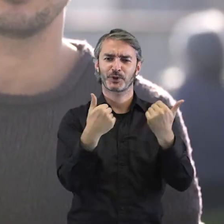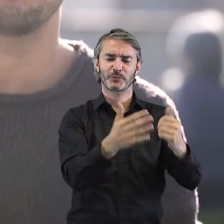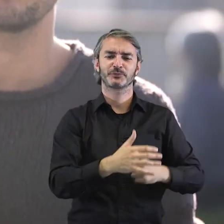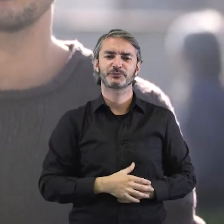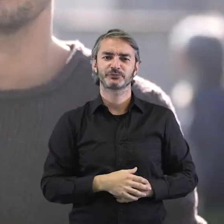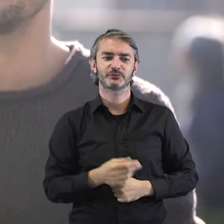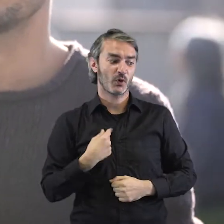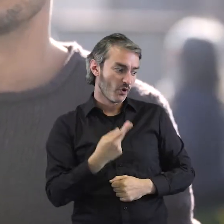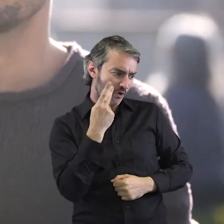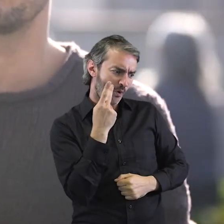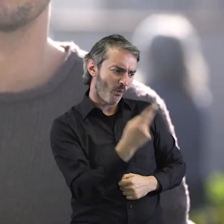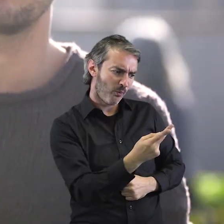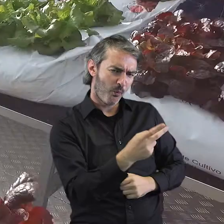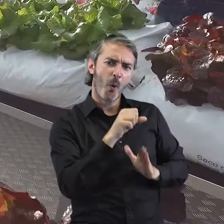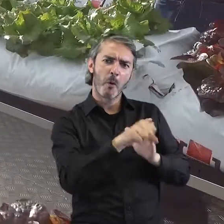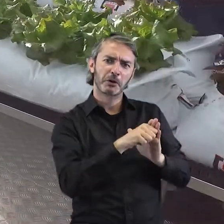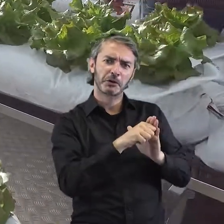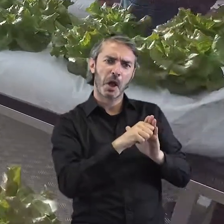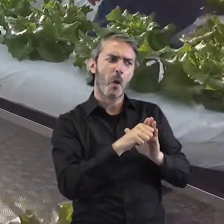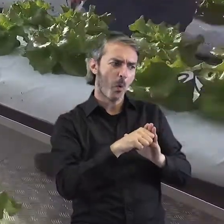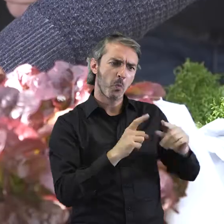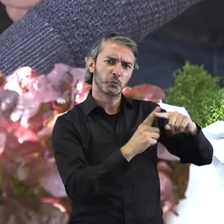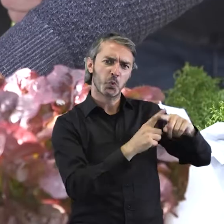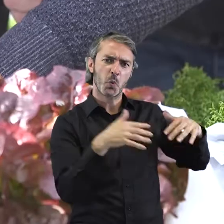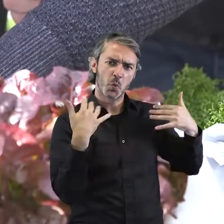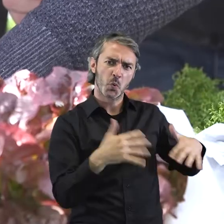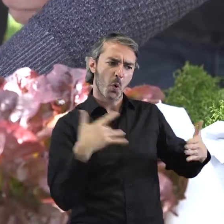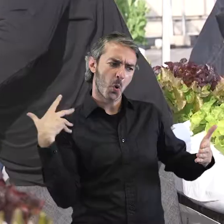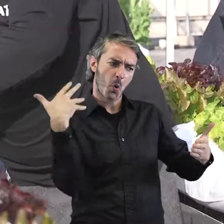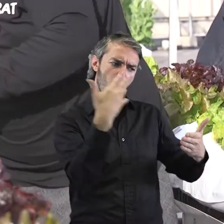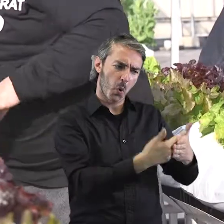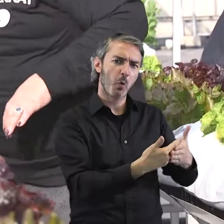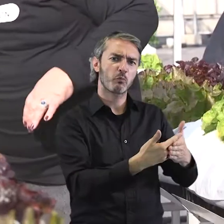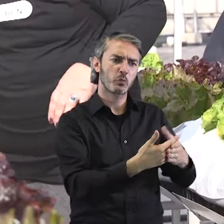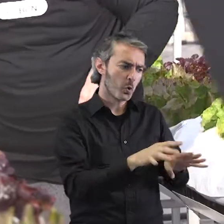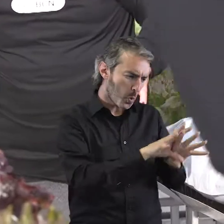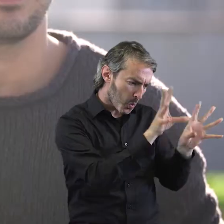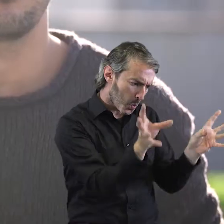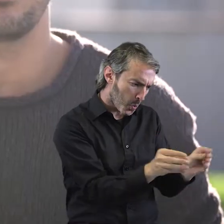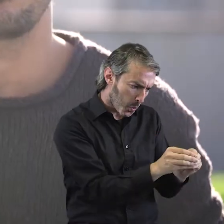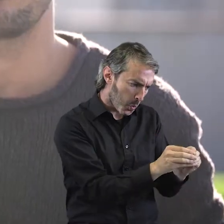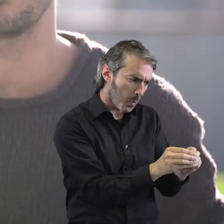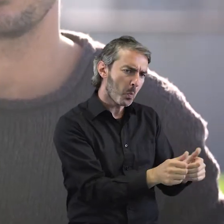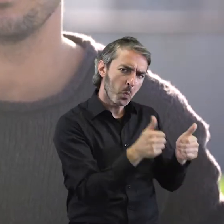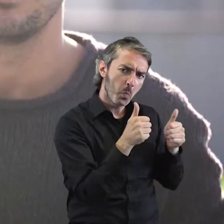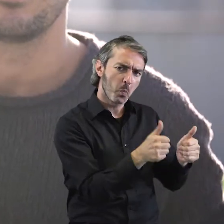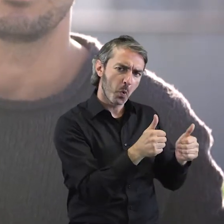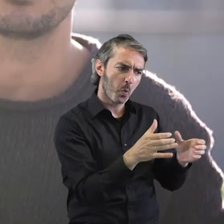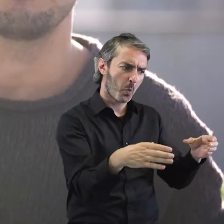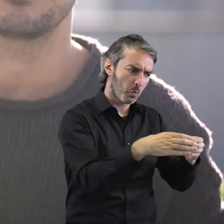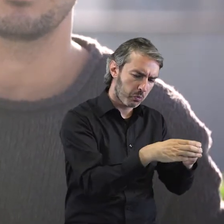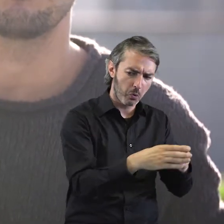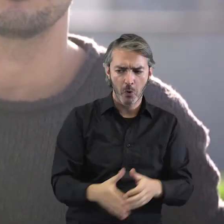que ha tingut el projecte, amb aquests 8 mesos que fa que funciona i els resultats que ha tingut amb el col·lectiu i a nivell mediambiental,